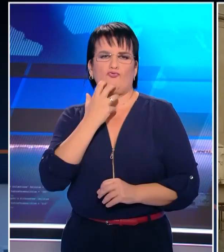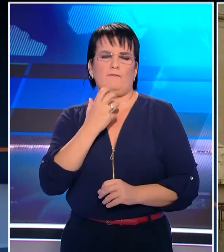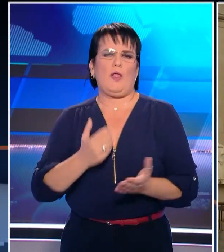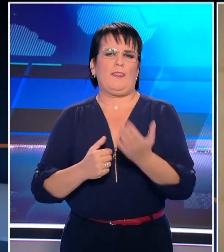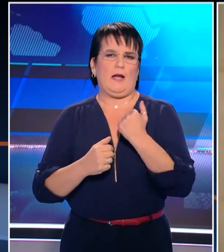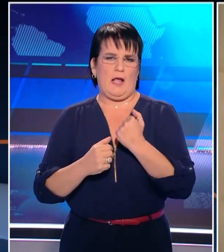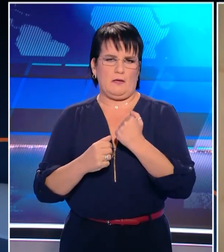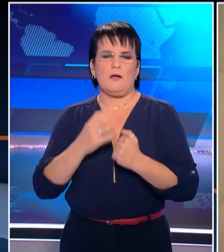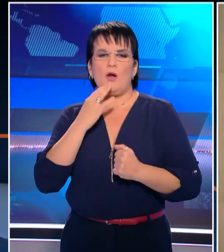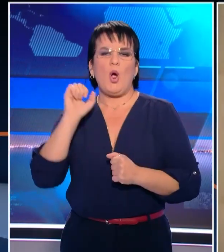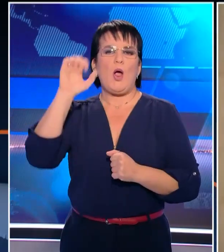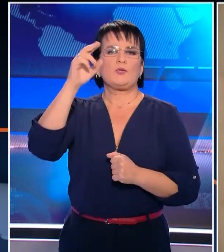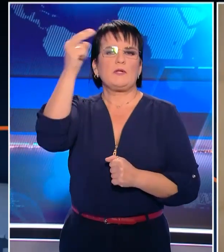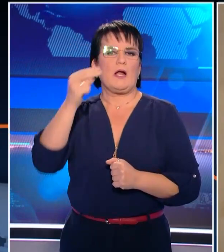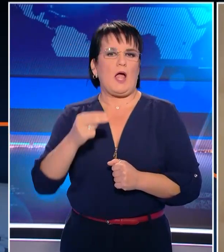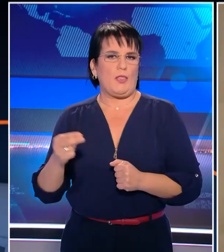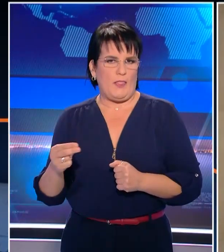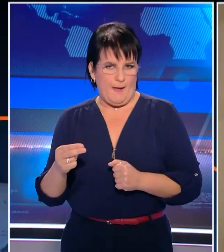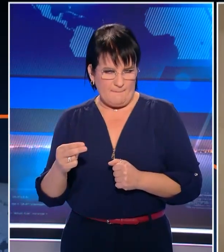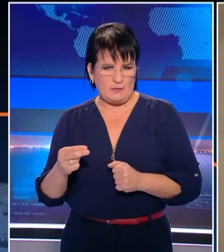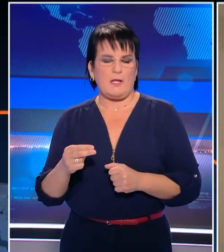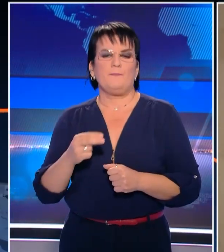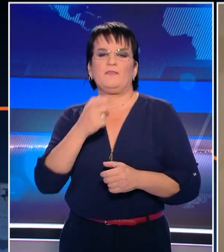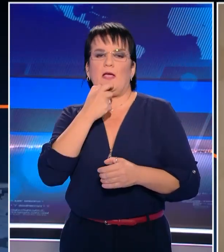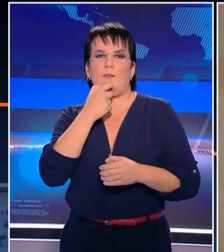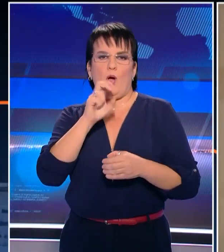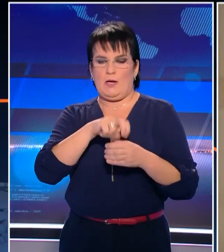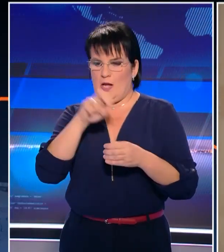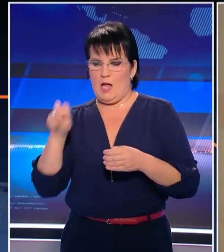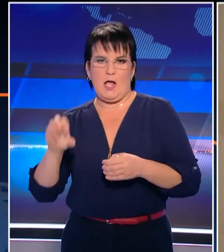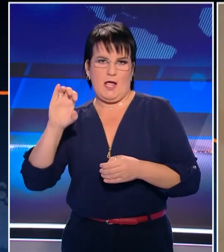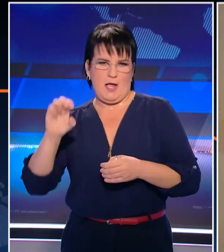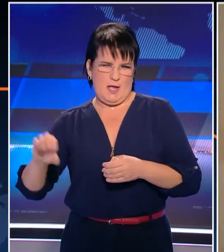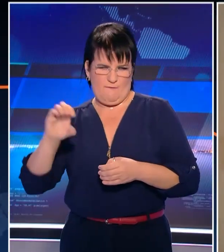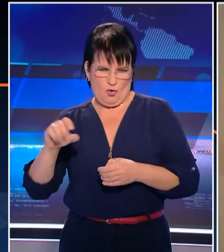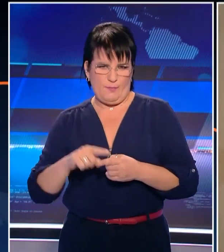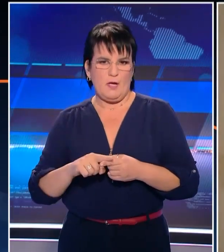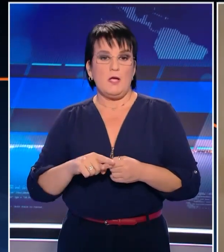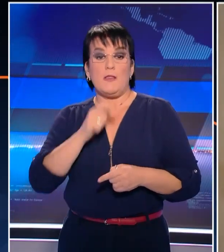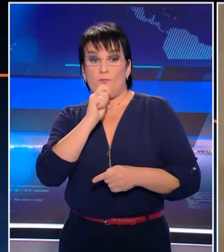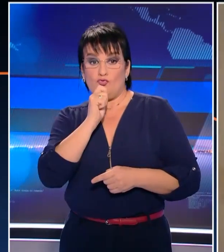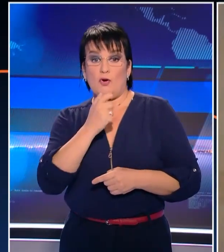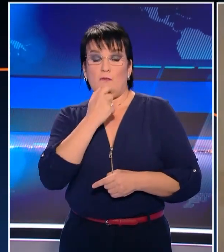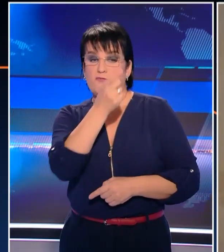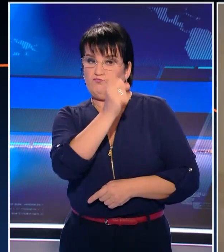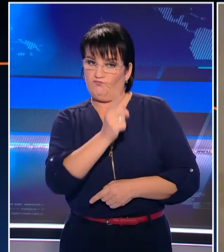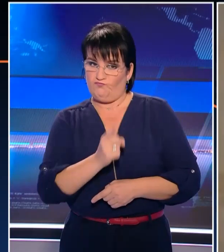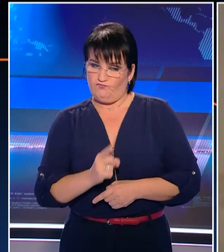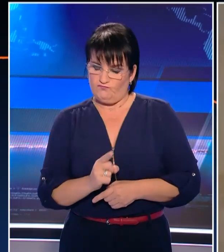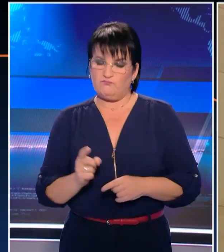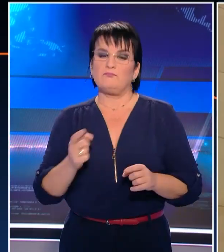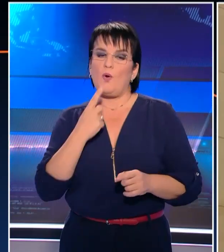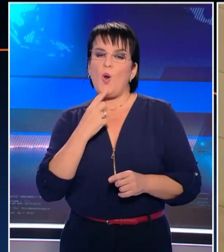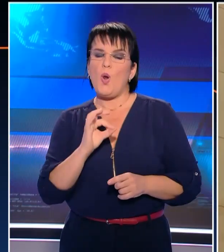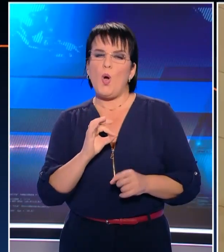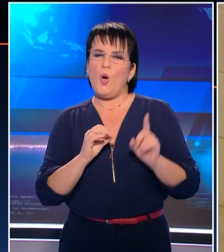ως προς την άσκηση εξωτερικής πολιτικής μετά το Brexit. Η Ρωτανή Δημοσιογράφη στις τηλεοπτικές εκπομπές ήταν πολύ επικριτική για τη στάση που